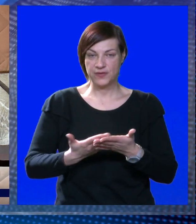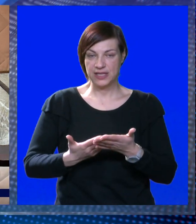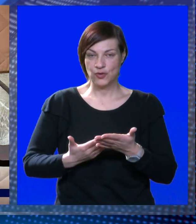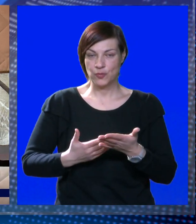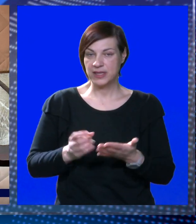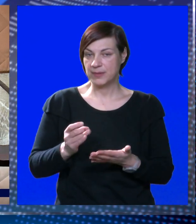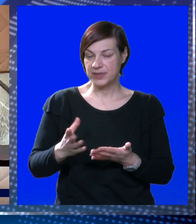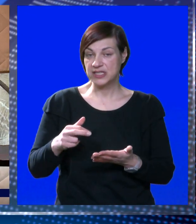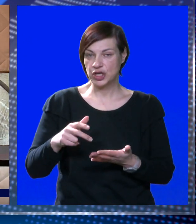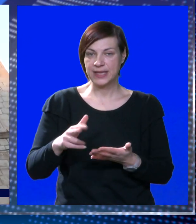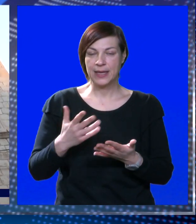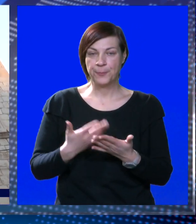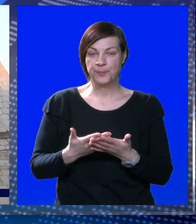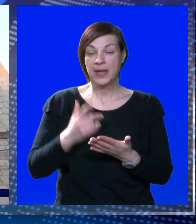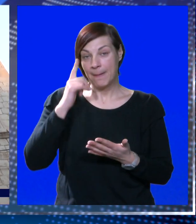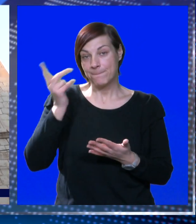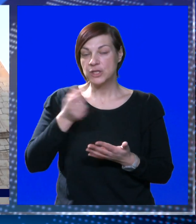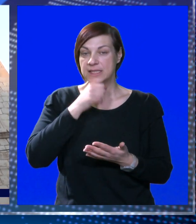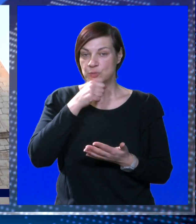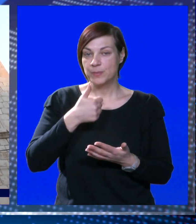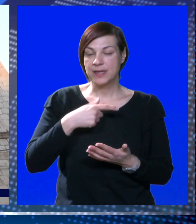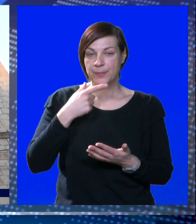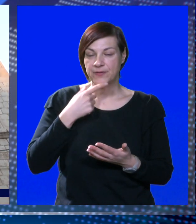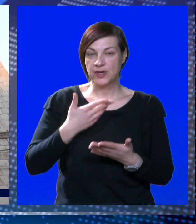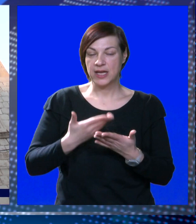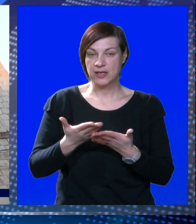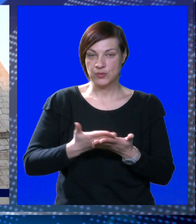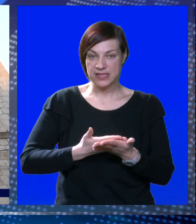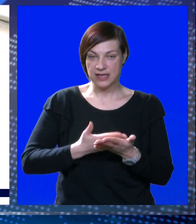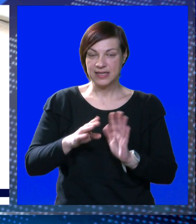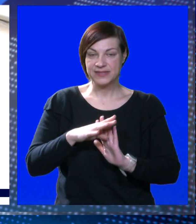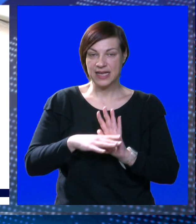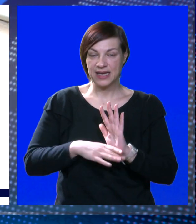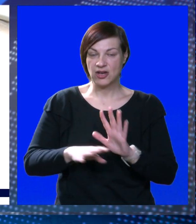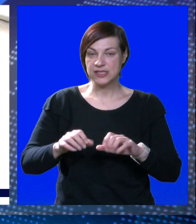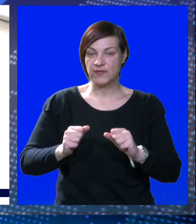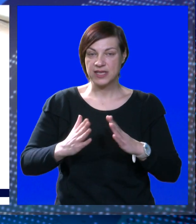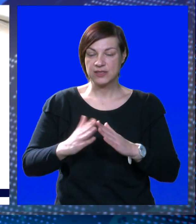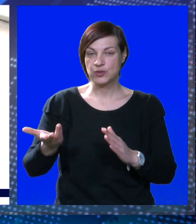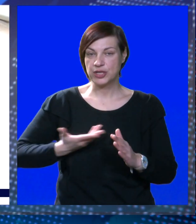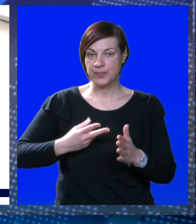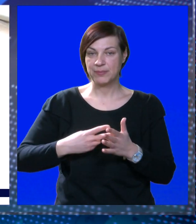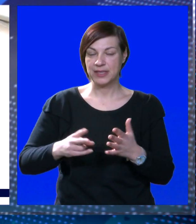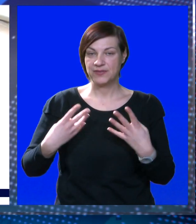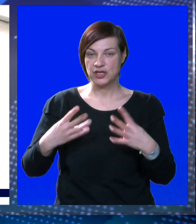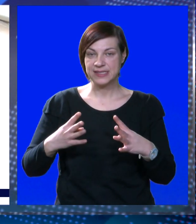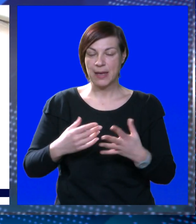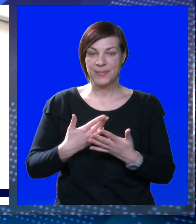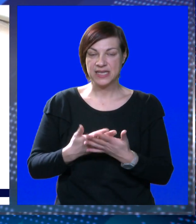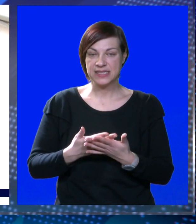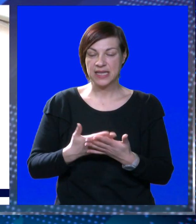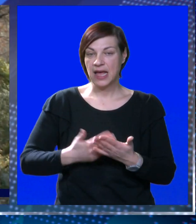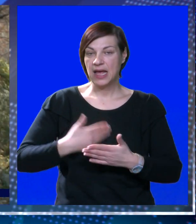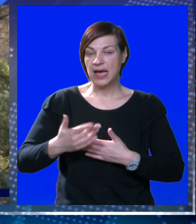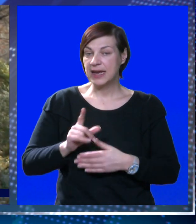dokumentacija, onda to ide brzo. Posjetimo i Županije su prvo rekli kako su zahtjev za legalizaciju od vlasnika kuće primjeli 2018.